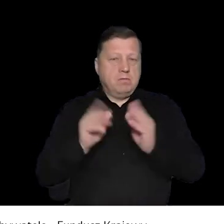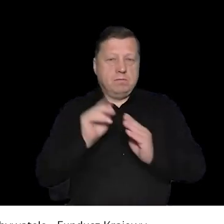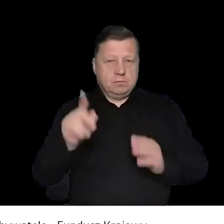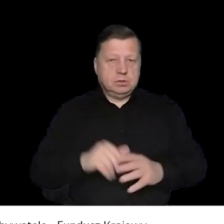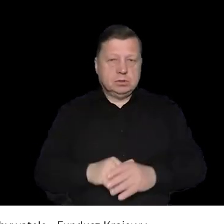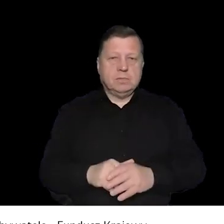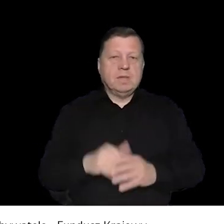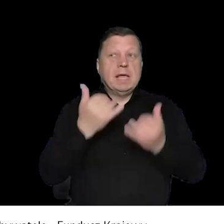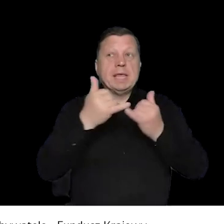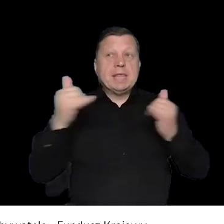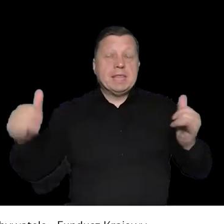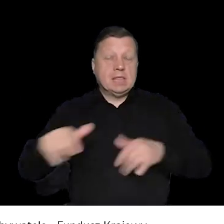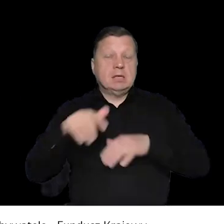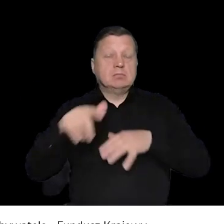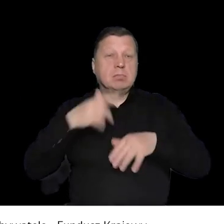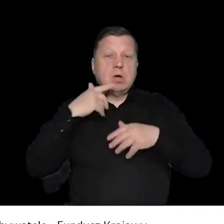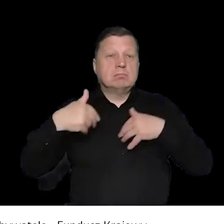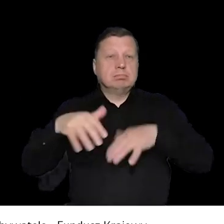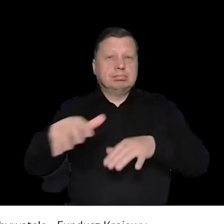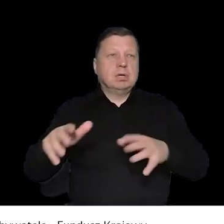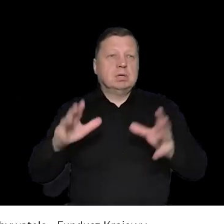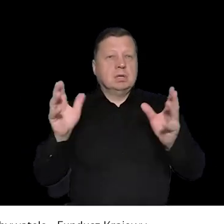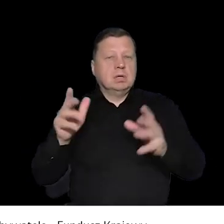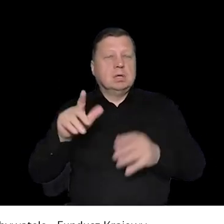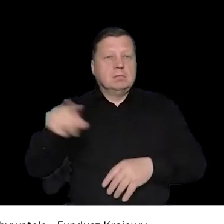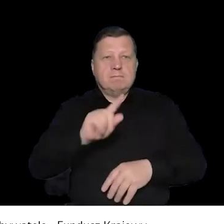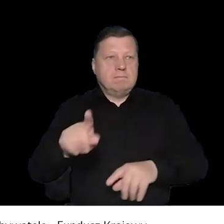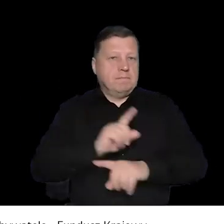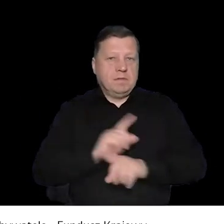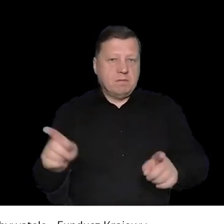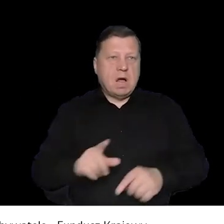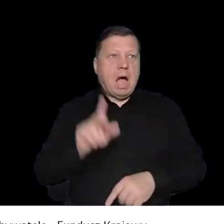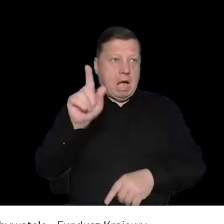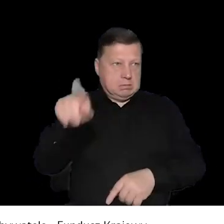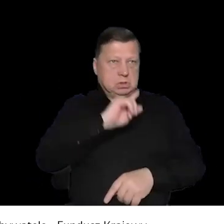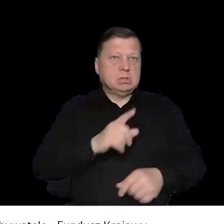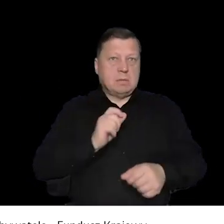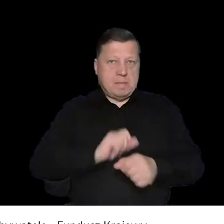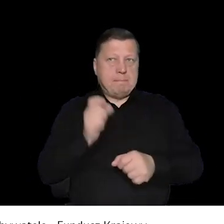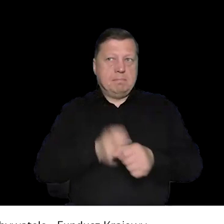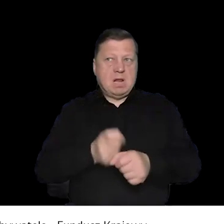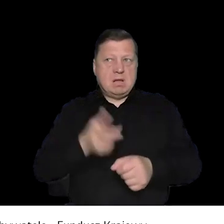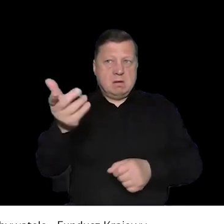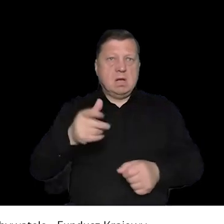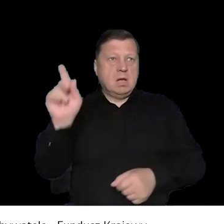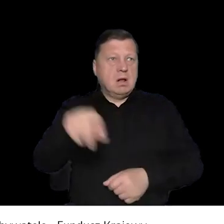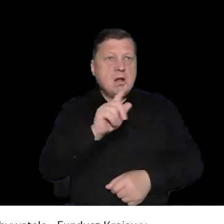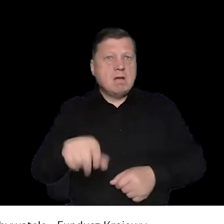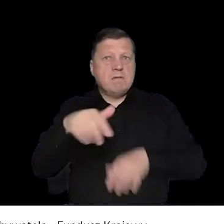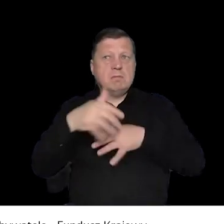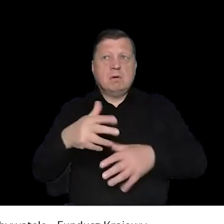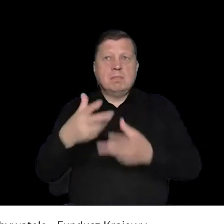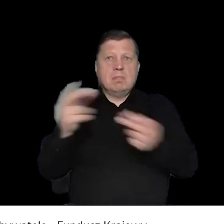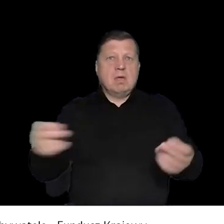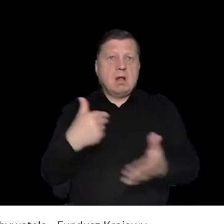spontaniczne. Tak, policja rzeczywiście nie może rozwiązać innych zgromadzeń. Często jest